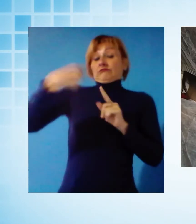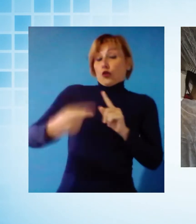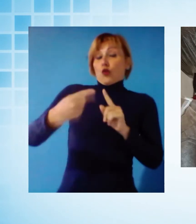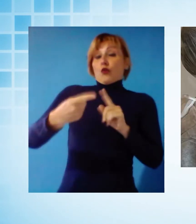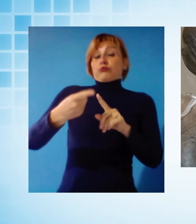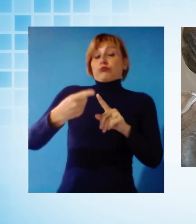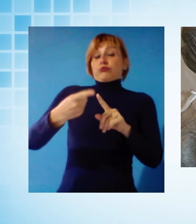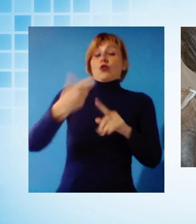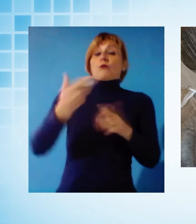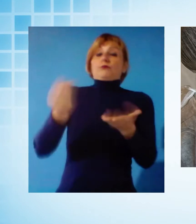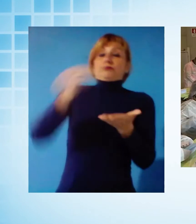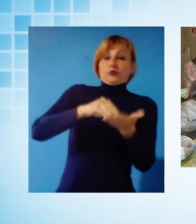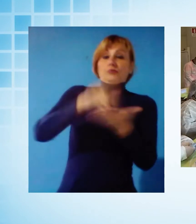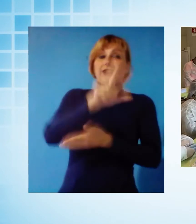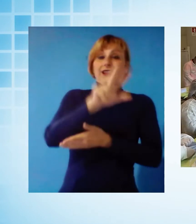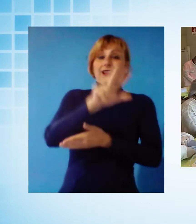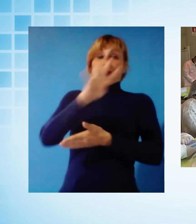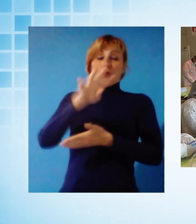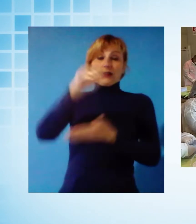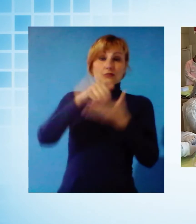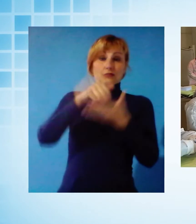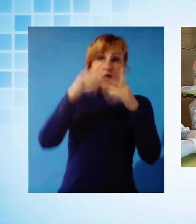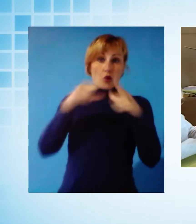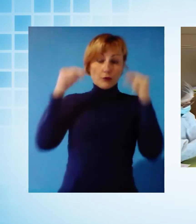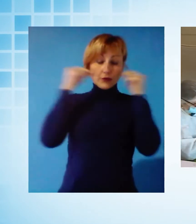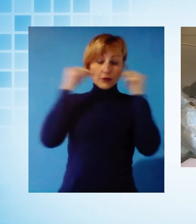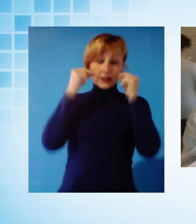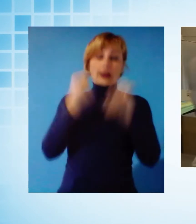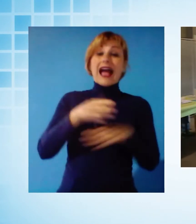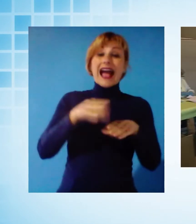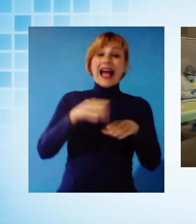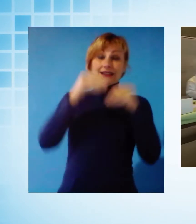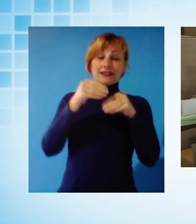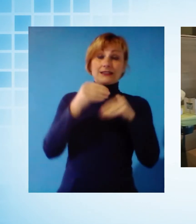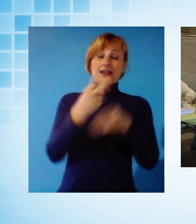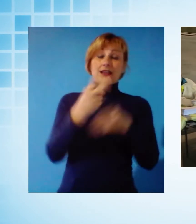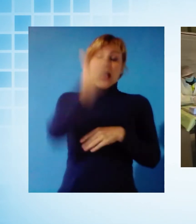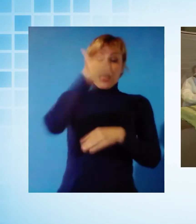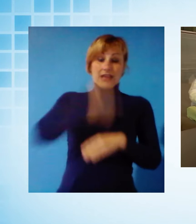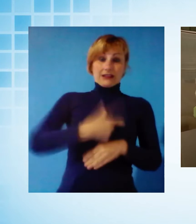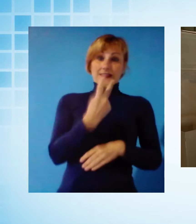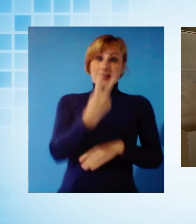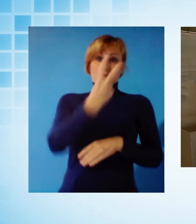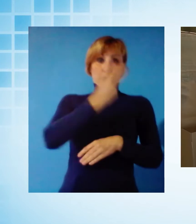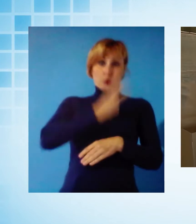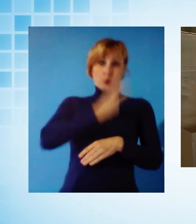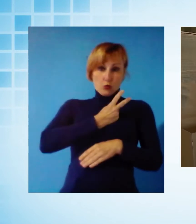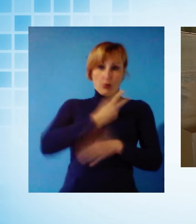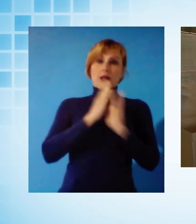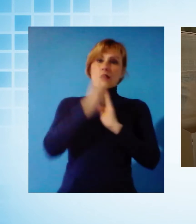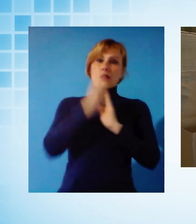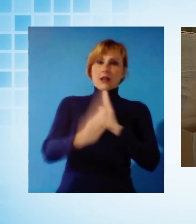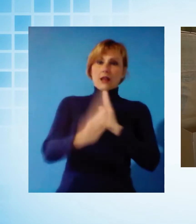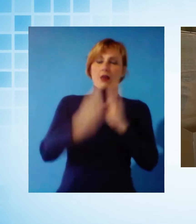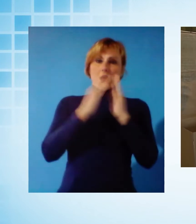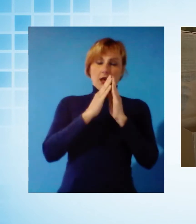alte 34.000. Verranno consegnate due mascherine a testa per ogni residente direttamente a casa. I dispositivi restanti